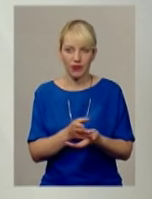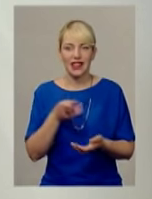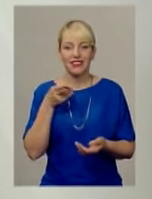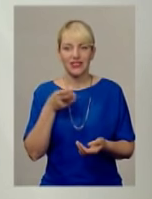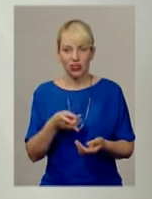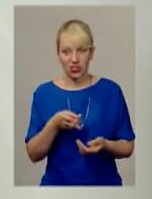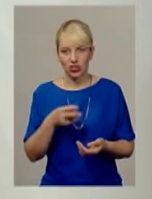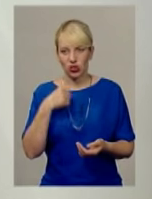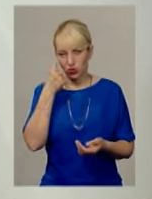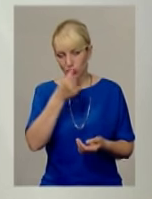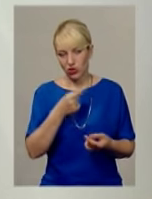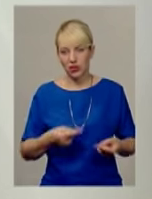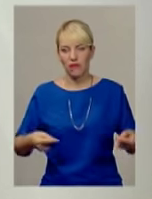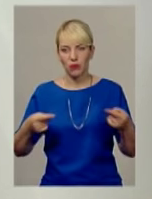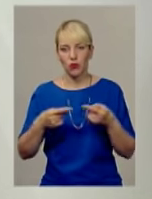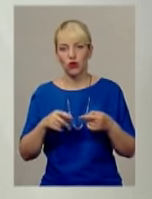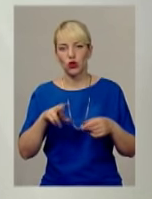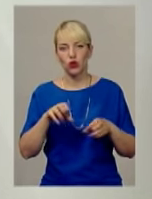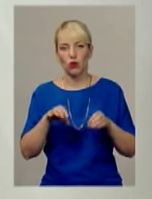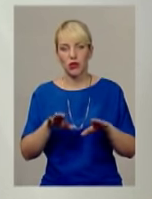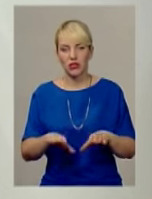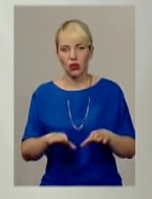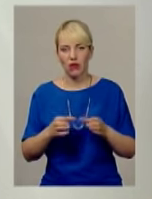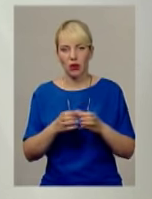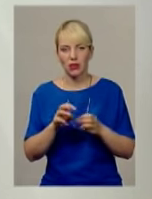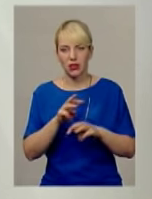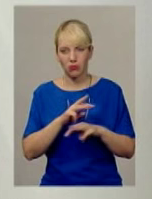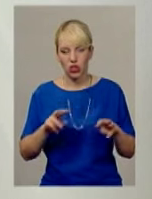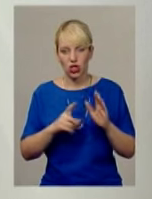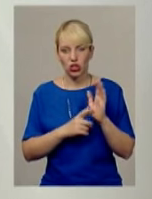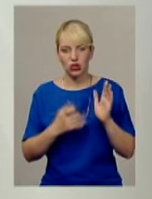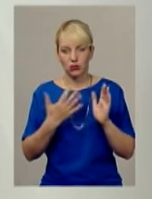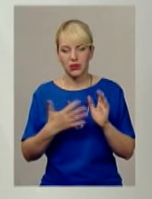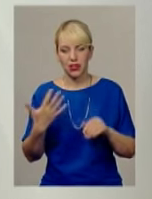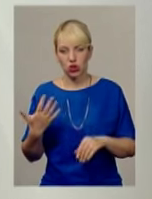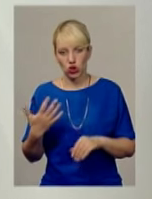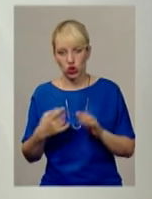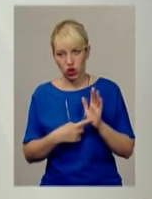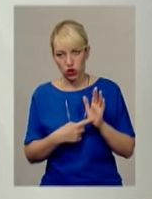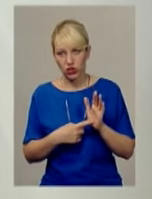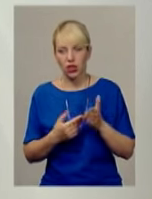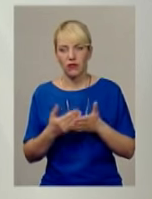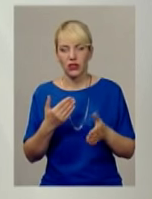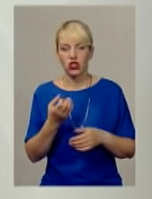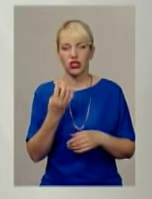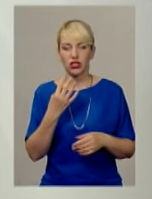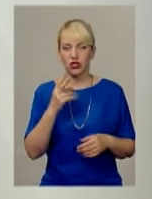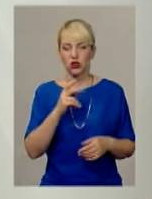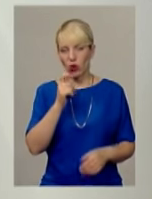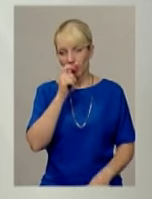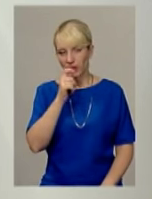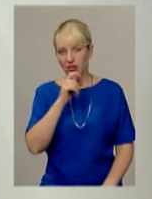-му році, відповідно до постанови Кабінету міністрів 656-ї від 14 квітня,